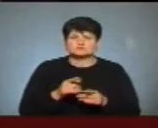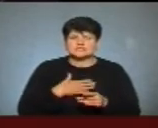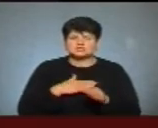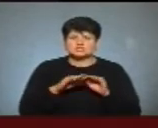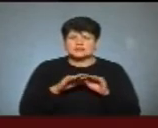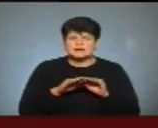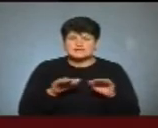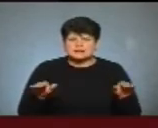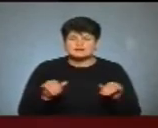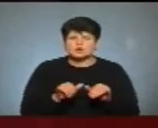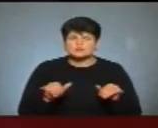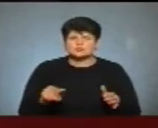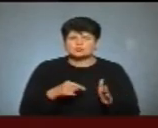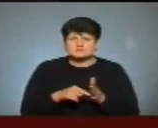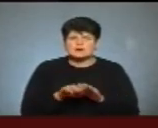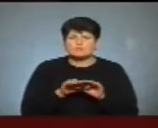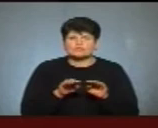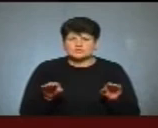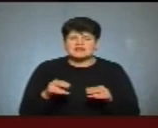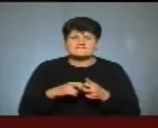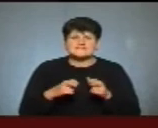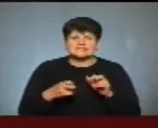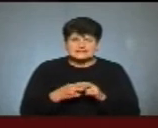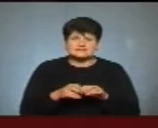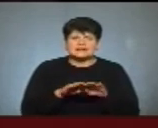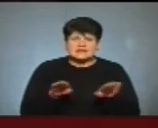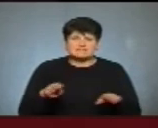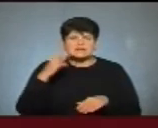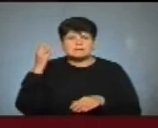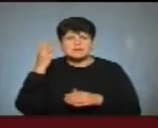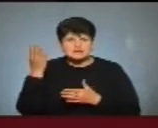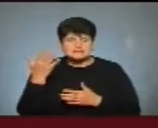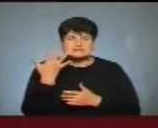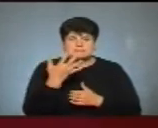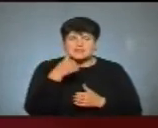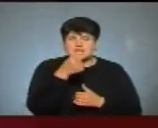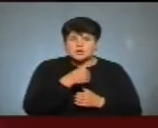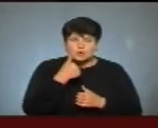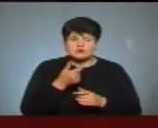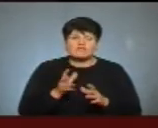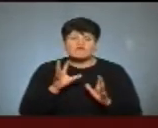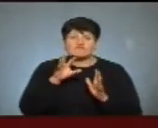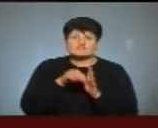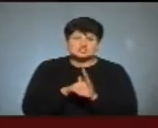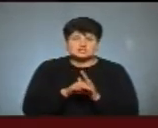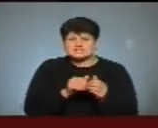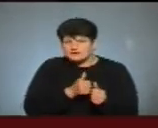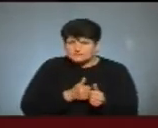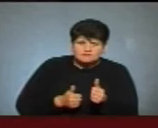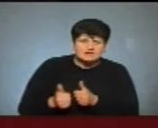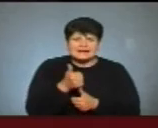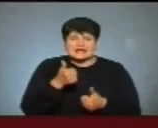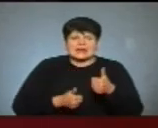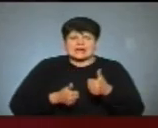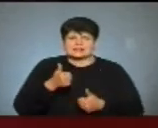розвитку міста був на рівні Франківська і на рівні Хмельницької, які за п'ять років війшли всі рейтинги за найкращими